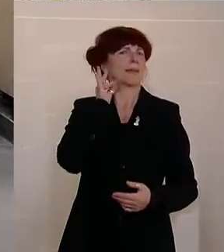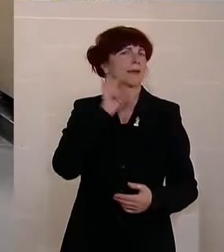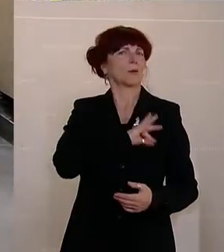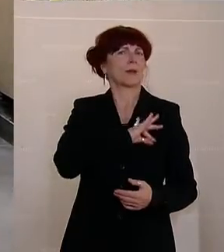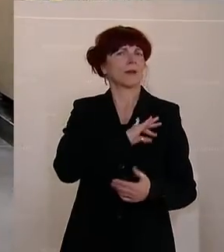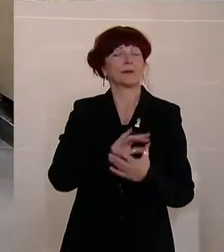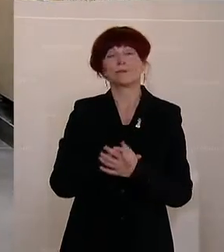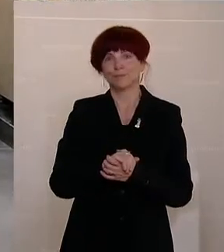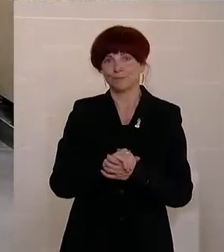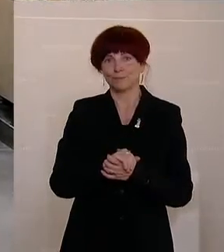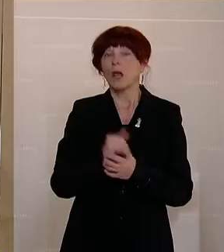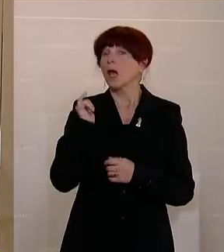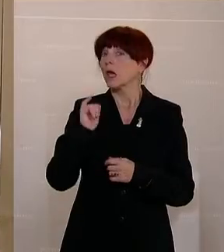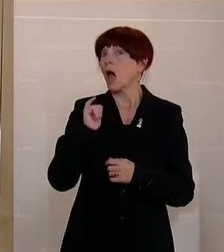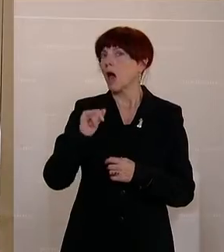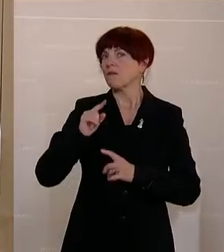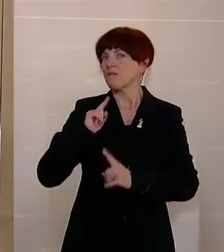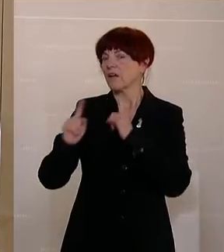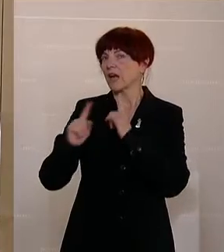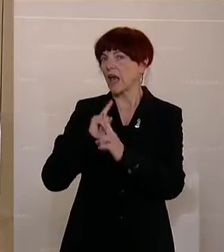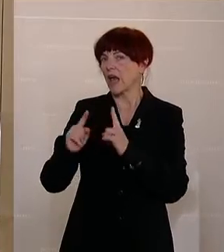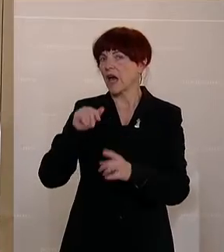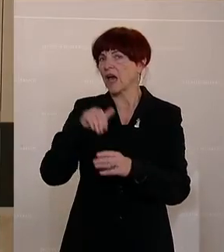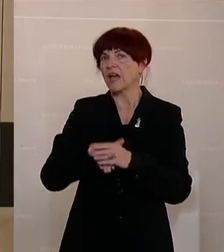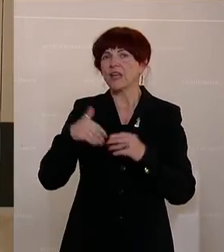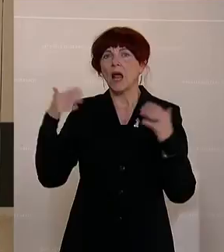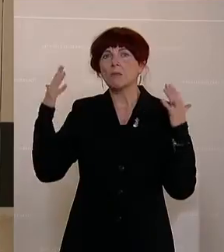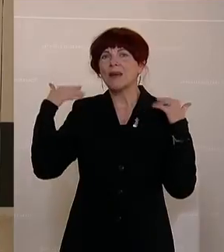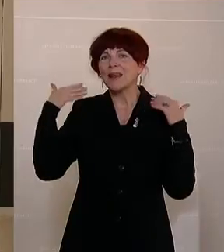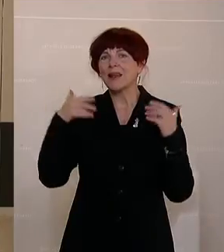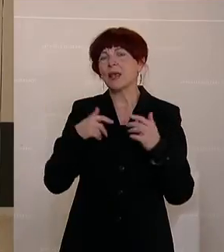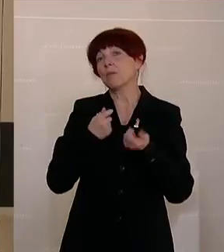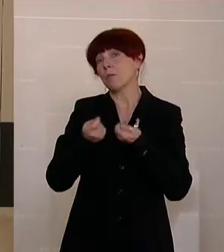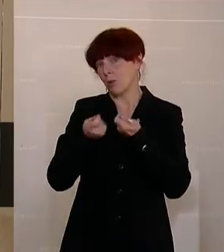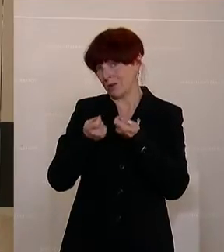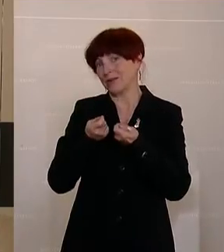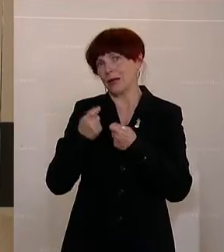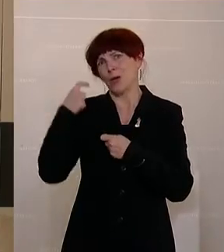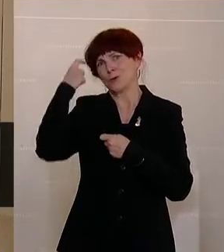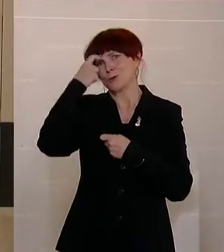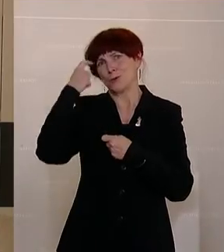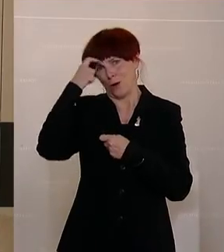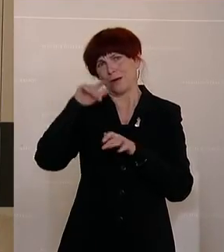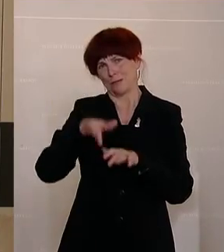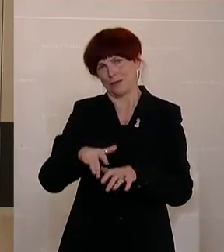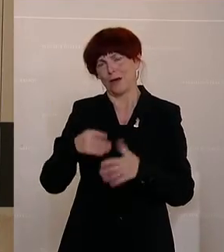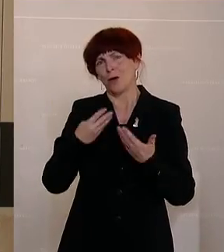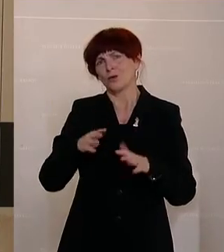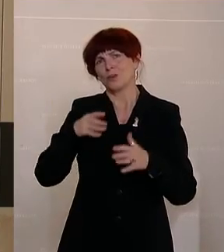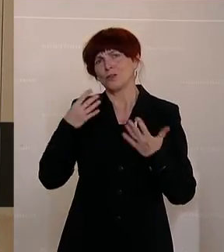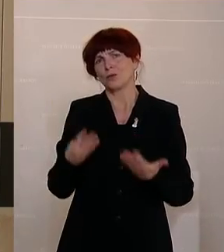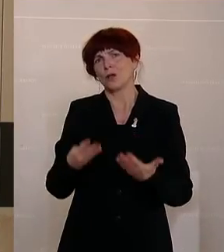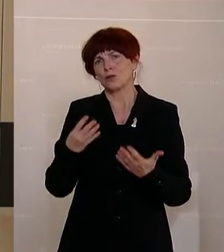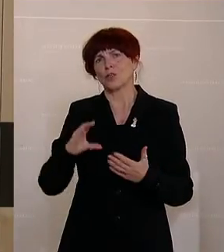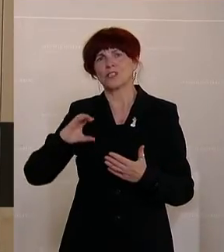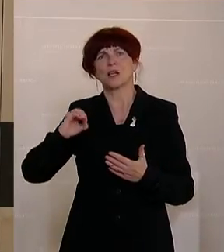ja, der Verkehr ist in der Klimapolitik unser absolutes Sorgenkind. Seit 1990 sind die CO2-Emissionen statt